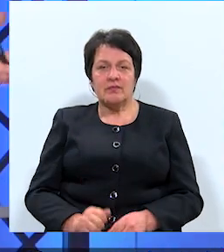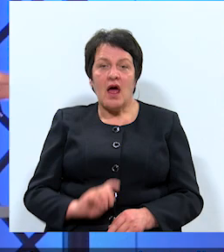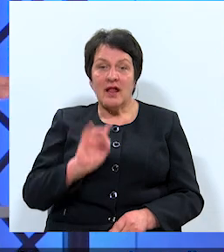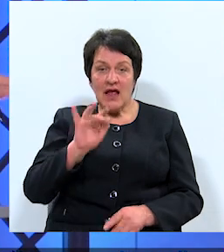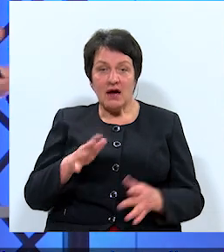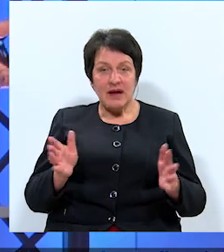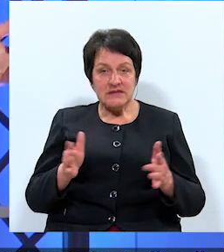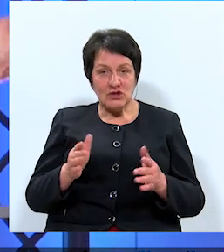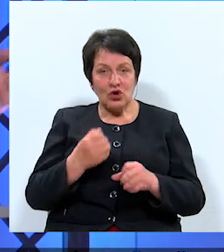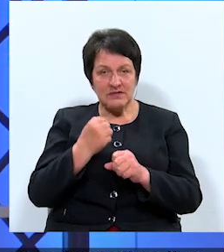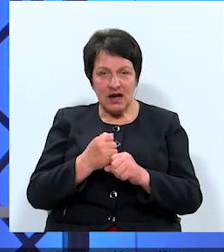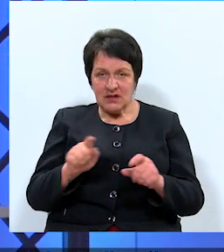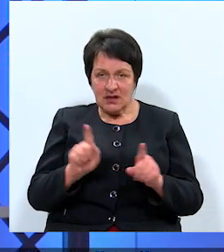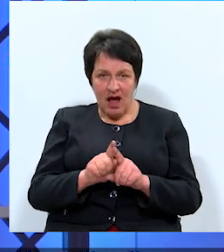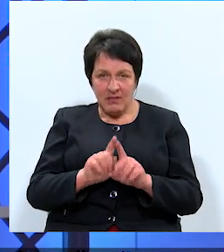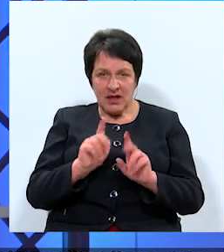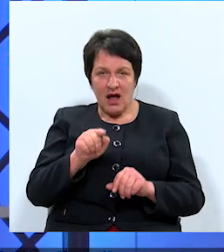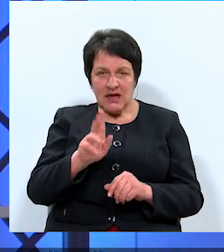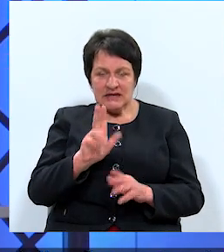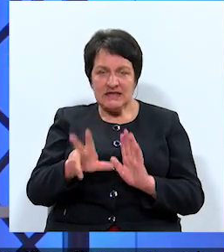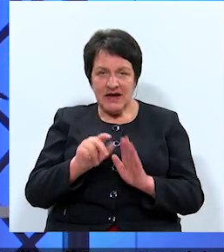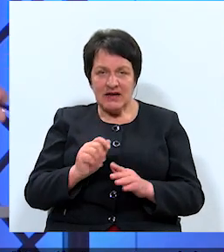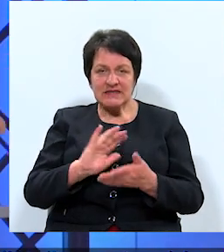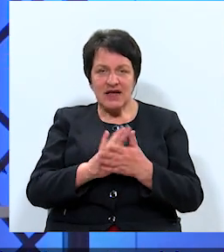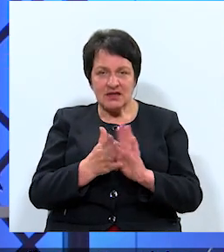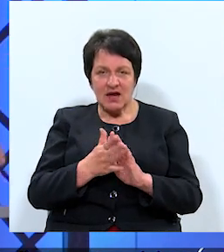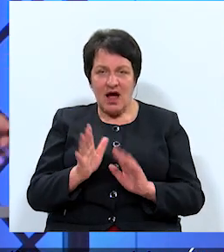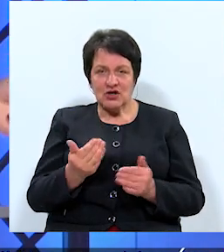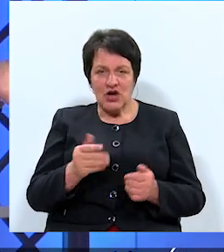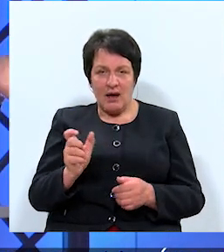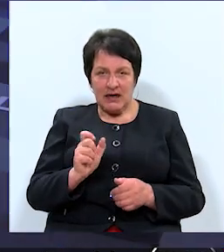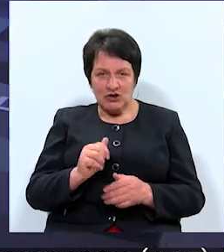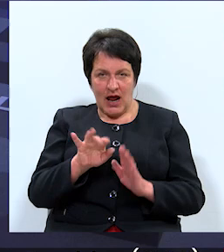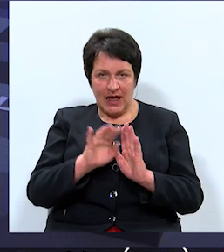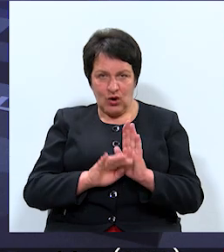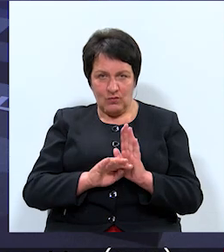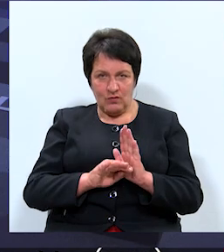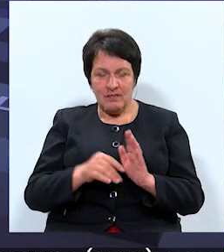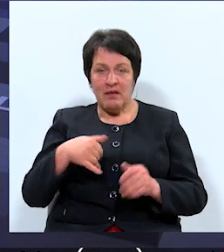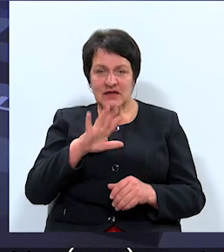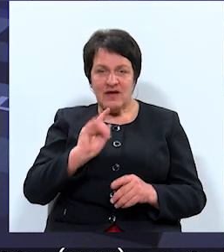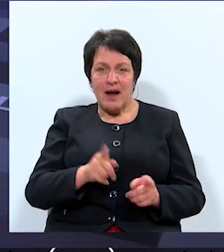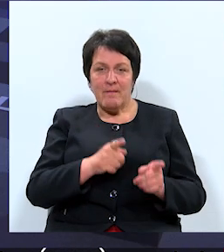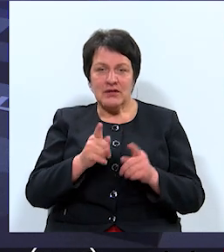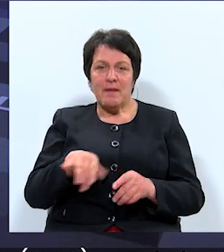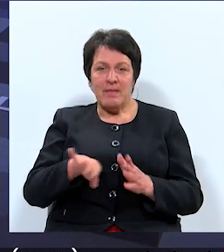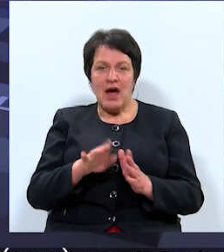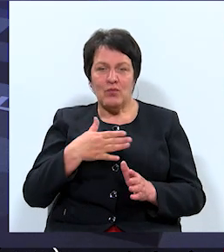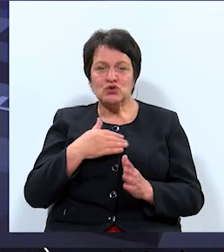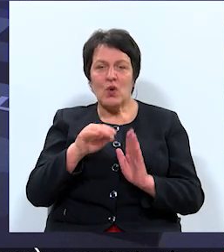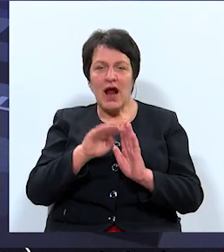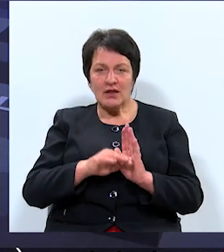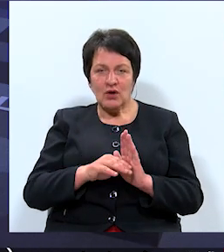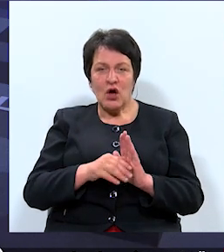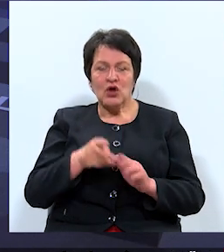Nākamais sasaukums strādās tā, kā tas tiks ievēlēts saskaņā ar šā brīžu likumu. Mēs varam pāriet pie mūsu redījuma noslēdzošās